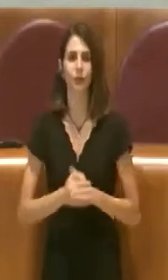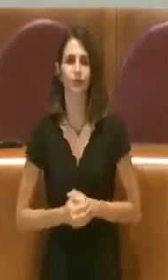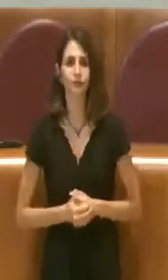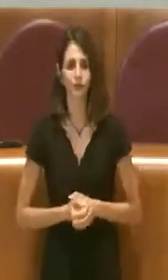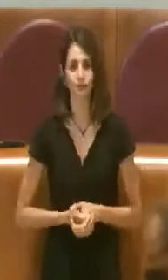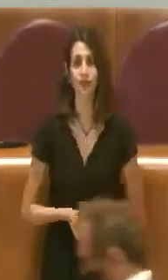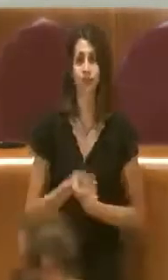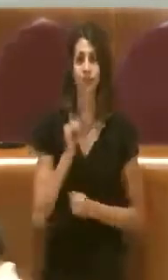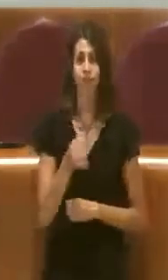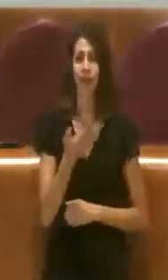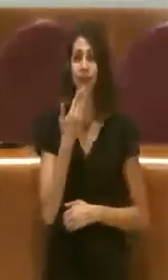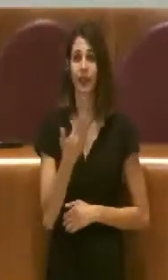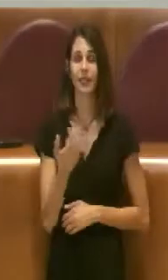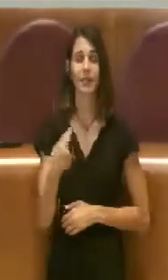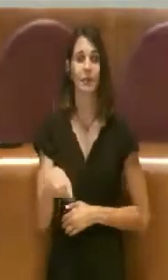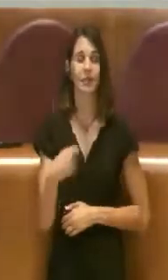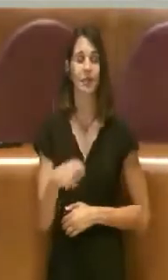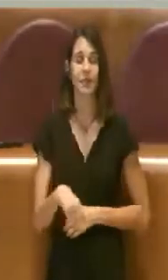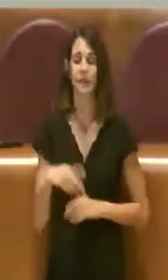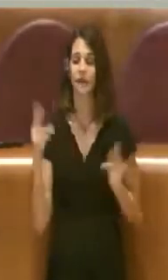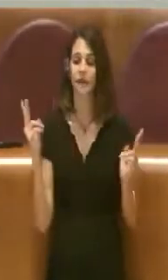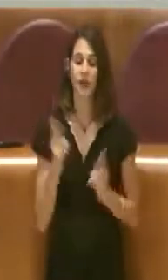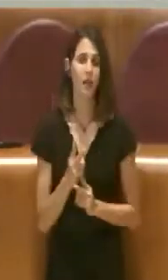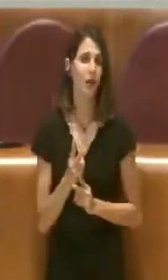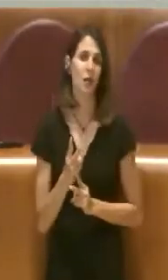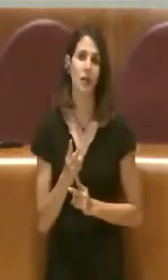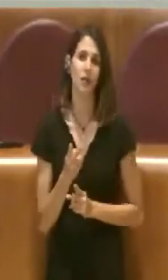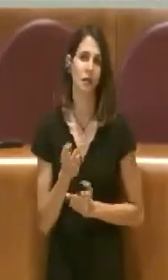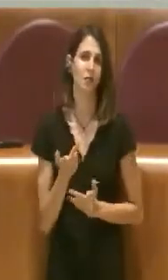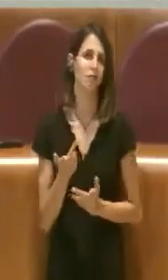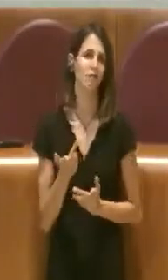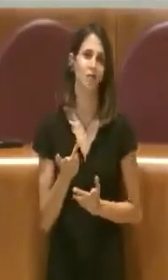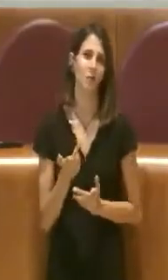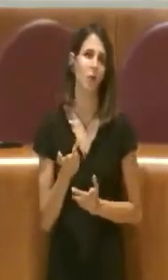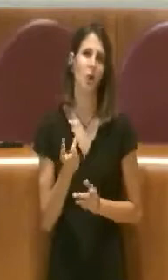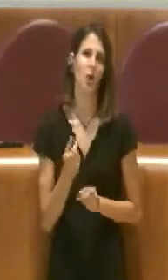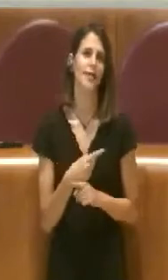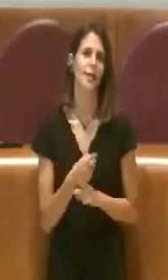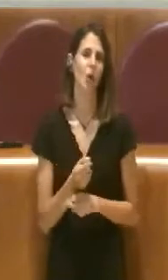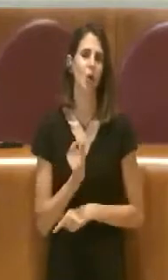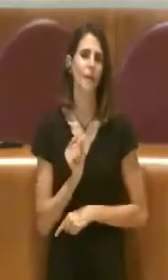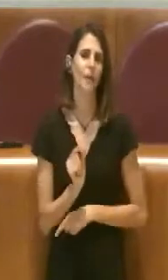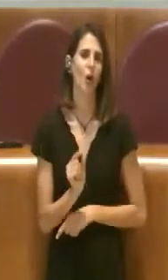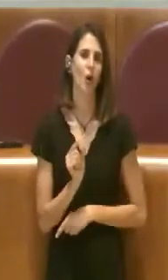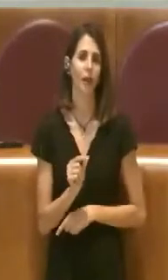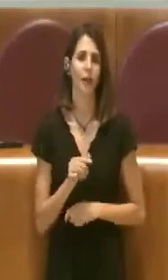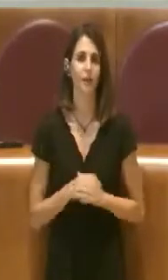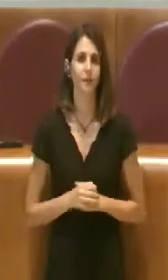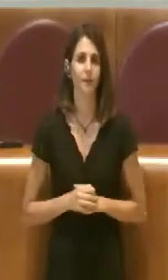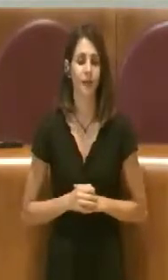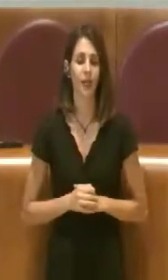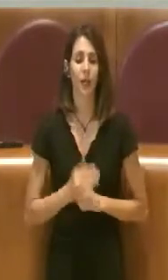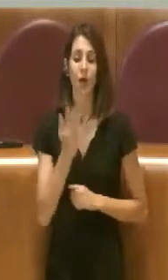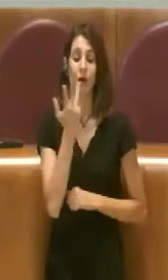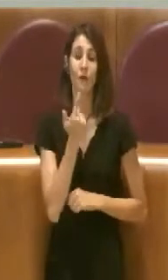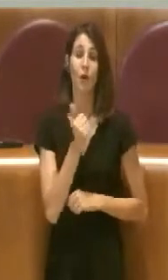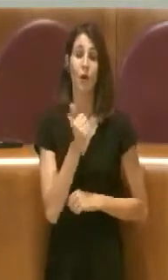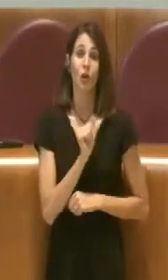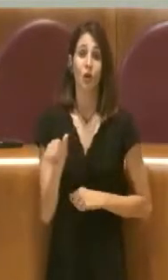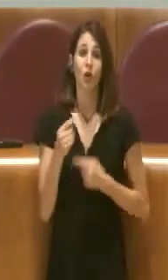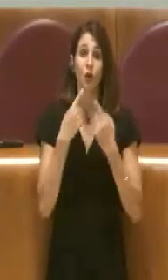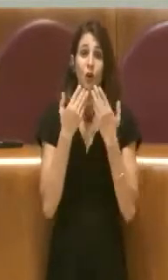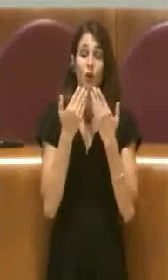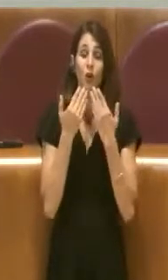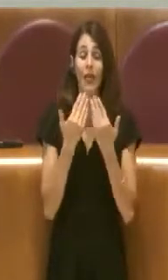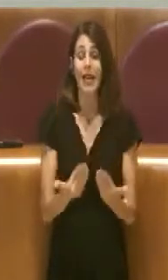Sì, grazie Presidente, veramente pochi, una manciata di secondi, solo per ringraziare